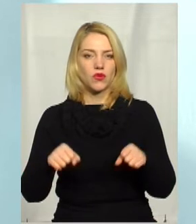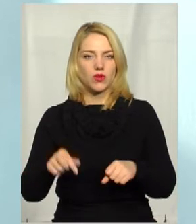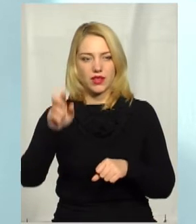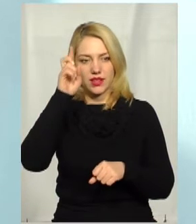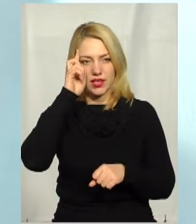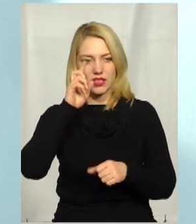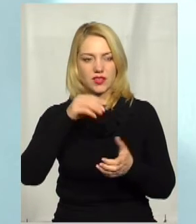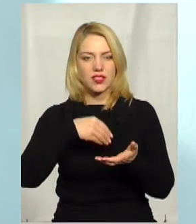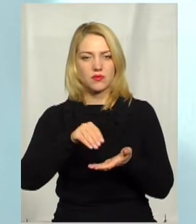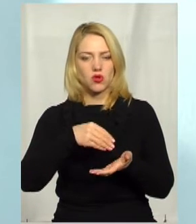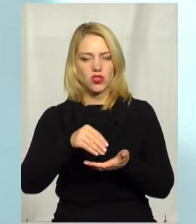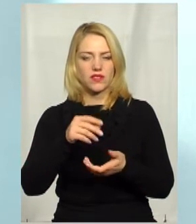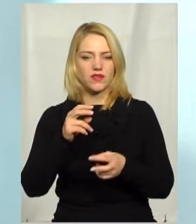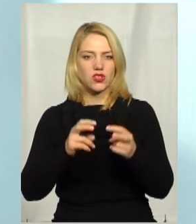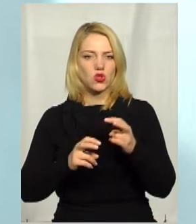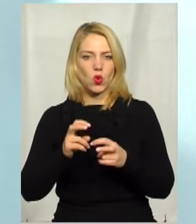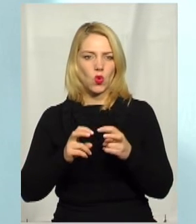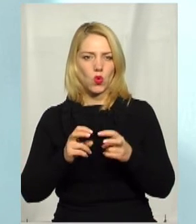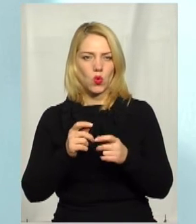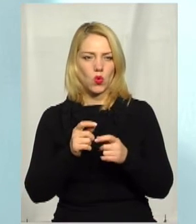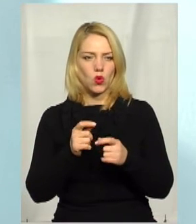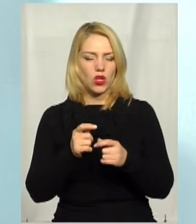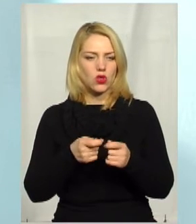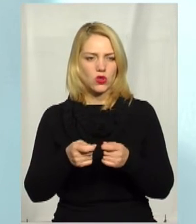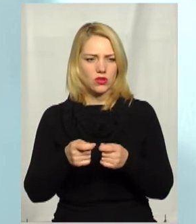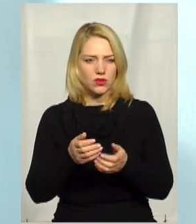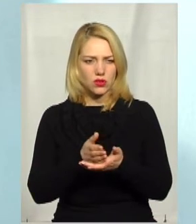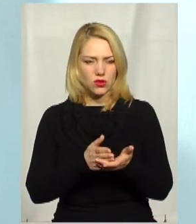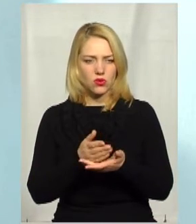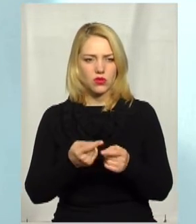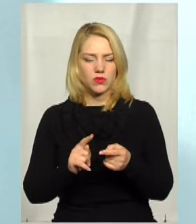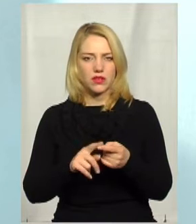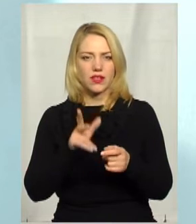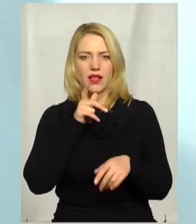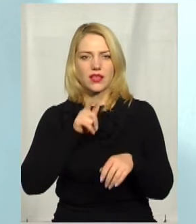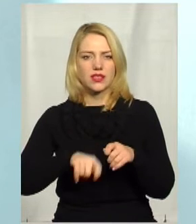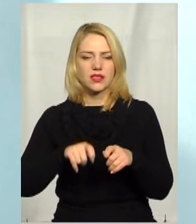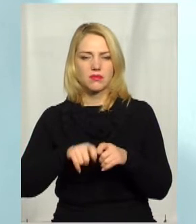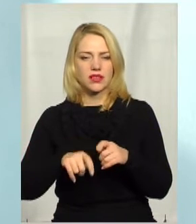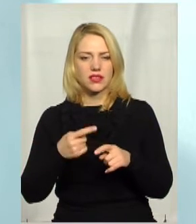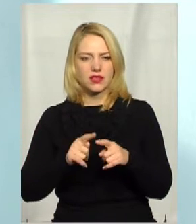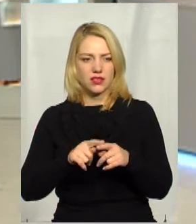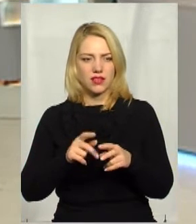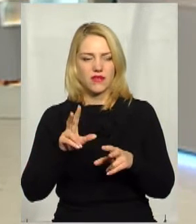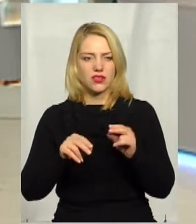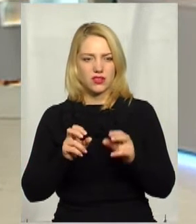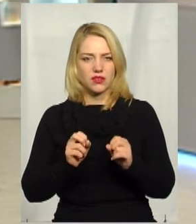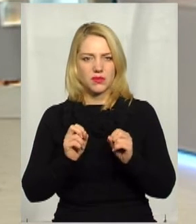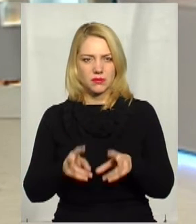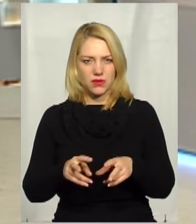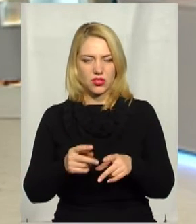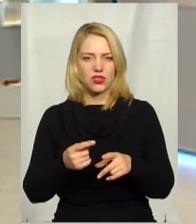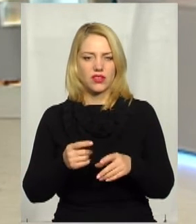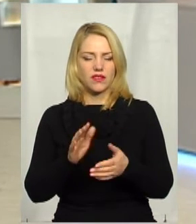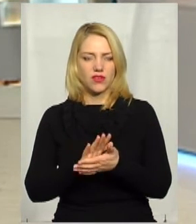Держпродспоживслужби, які потім повинні провести дезінфекцію місця тих відходів. Тобто це небезпечні відходи? Це